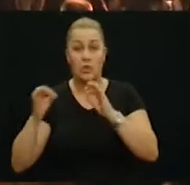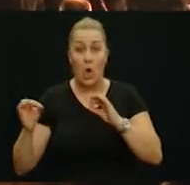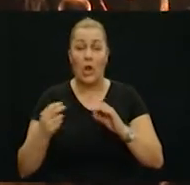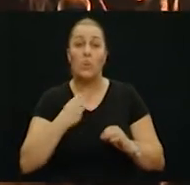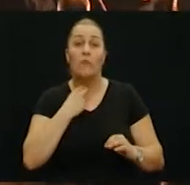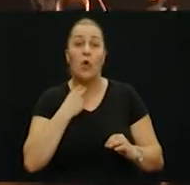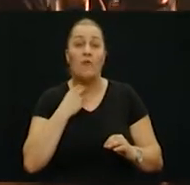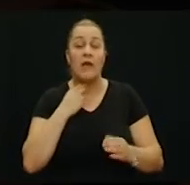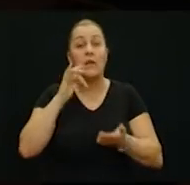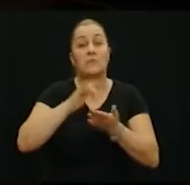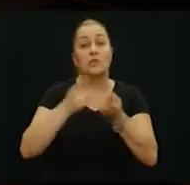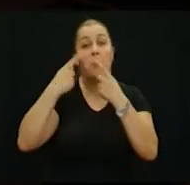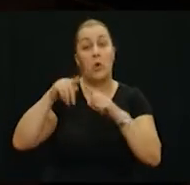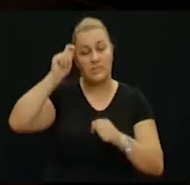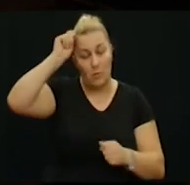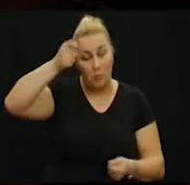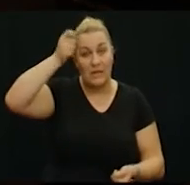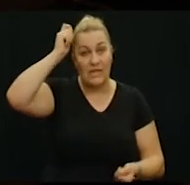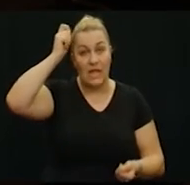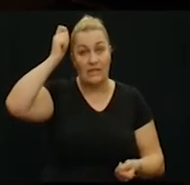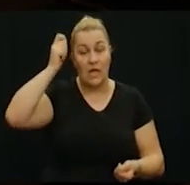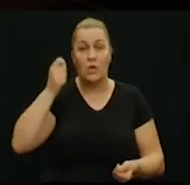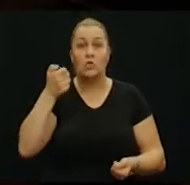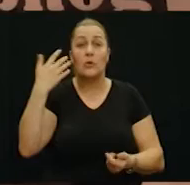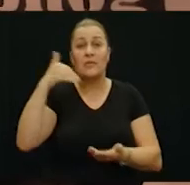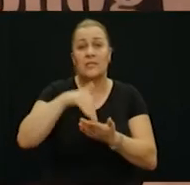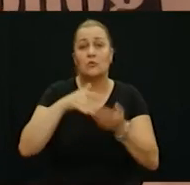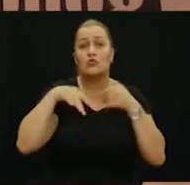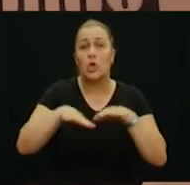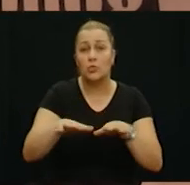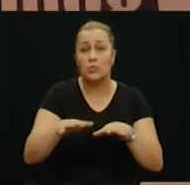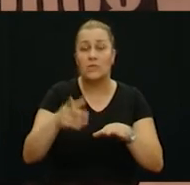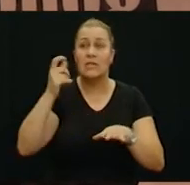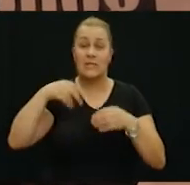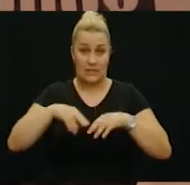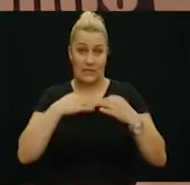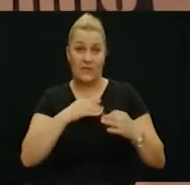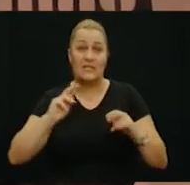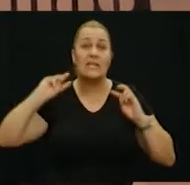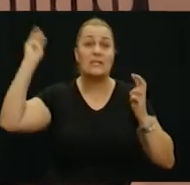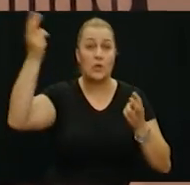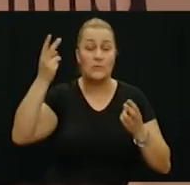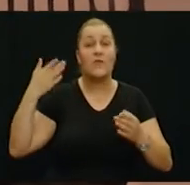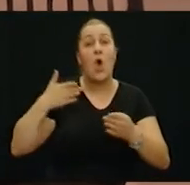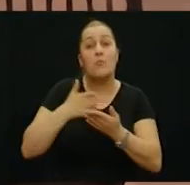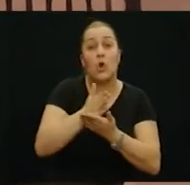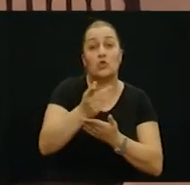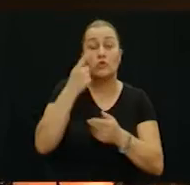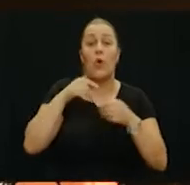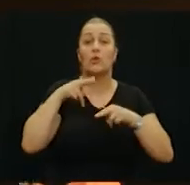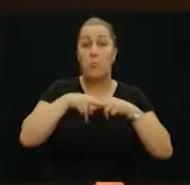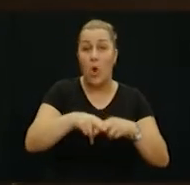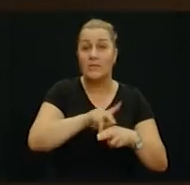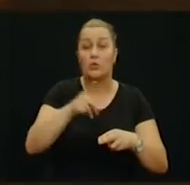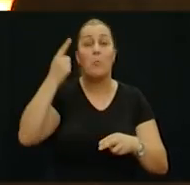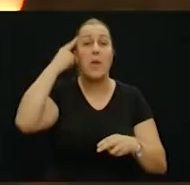mjesto posebnog apijeteta. Gotovo 150 tisuća ljudi iz cijele Hrvatske ignozenstva prošli su u koloni sjećanja ove godine od bolnice do